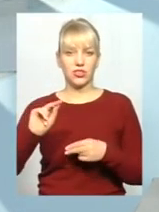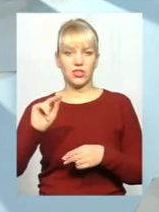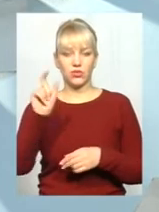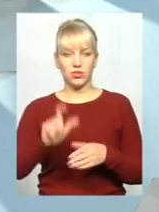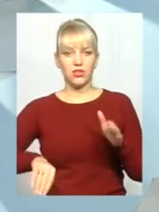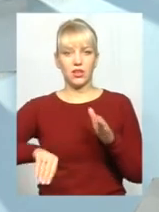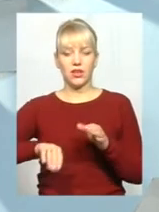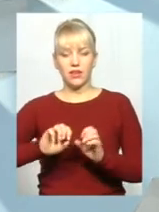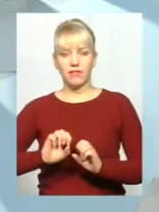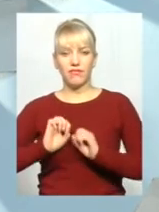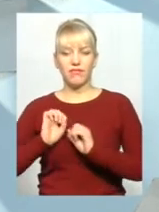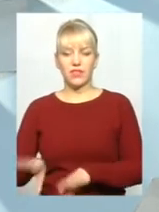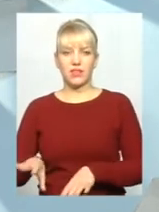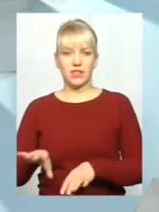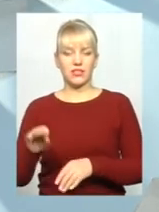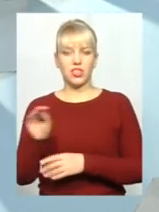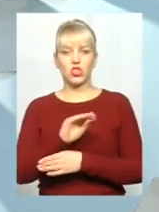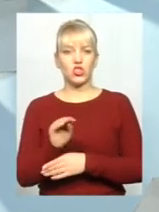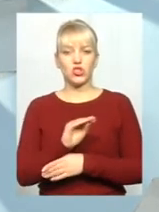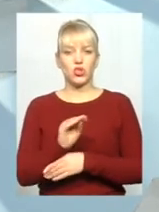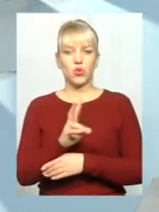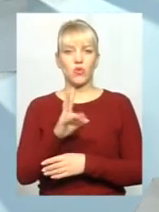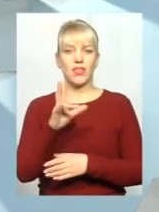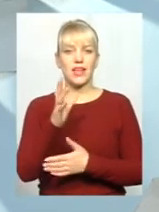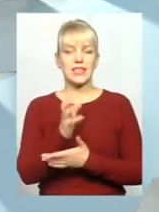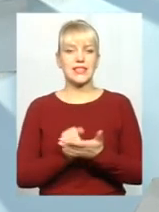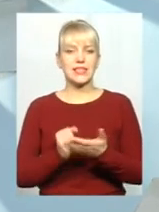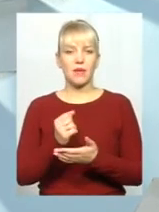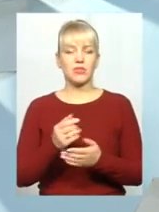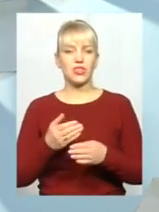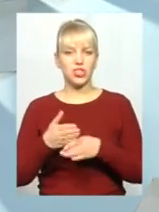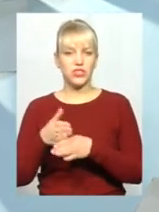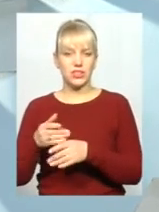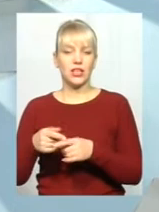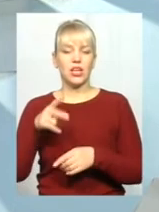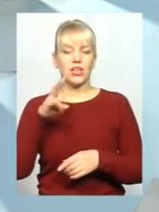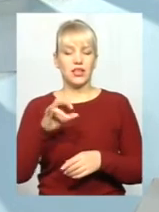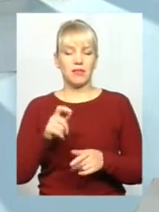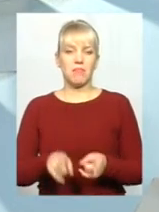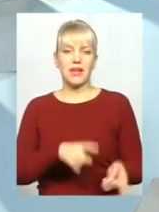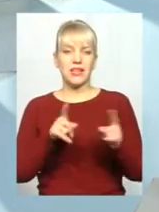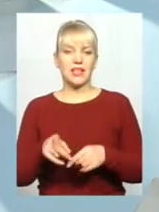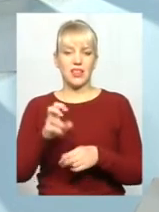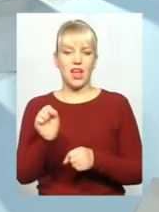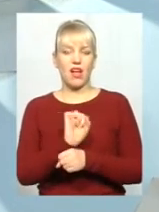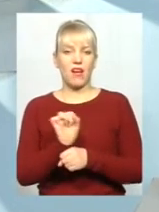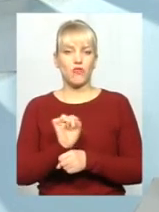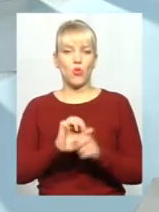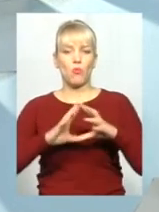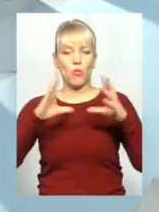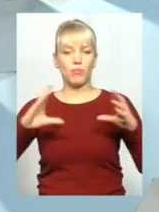того жигуля, просто він його віддасть на запчастини, на метал, але він пересяде на автомобіль в десятки разів